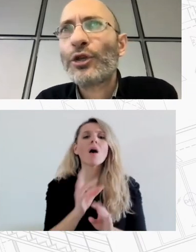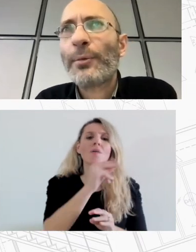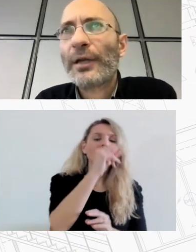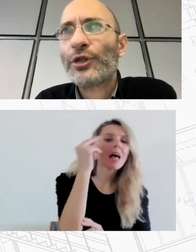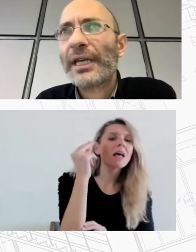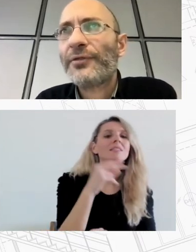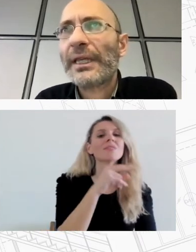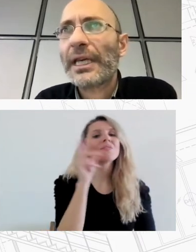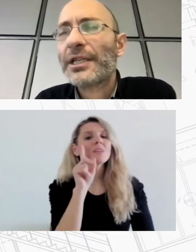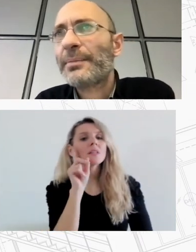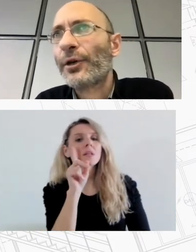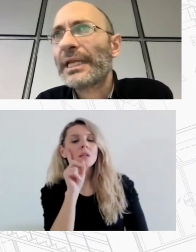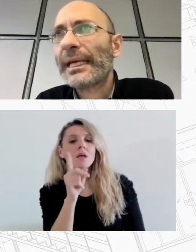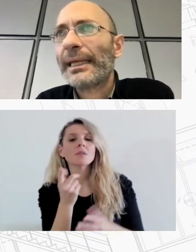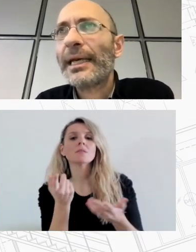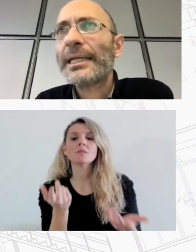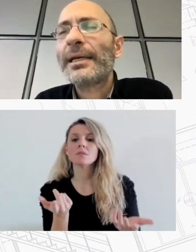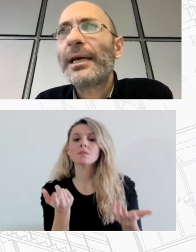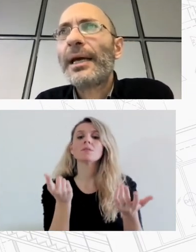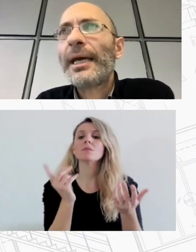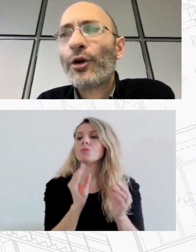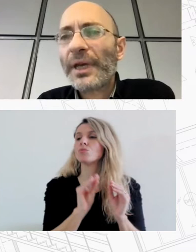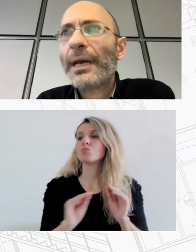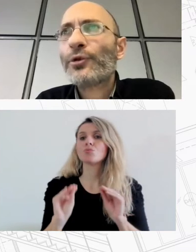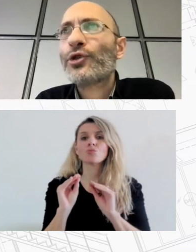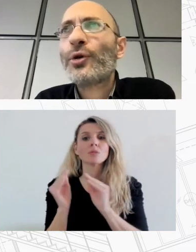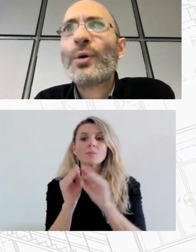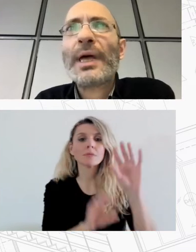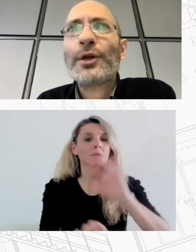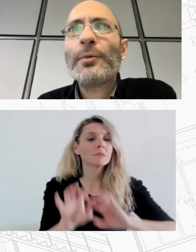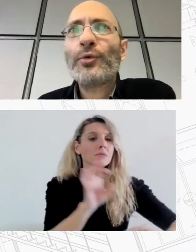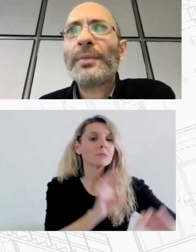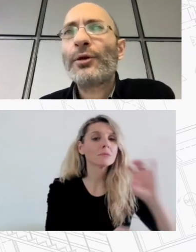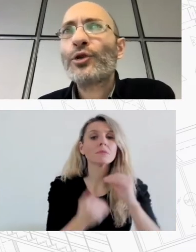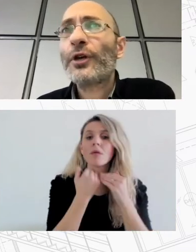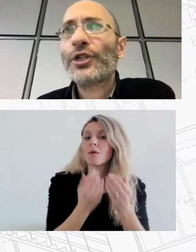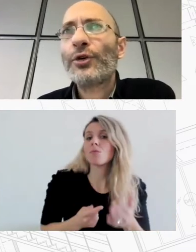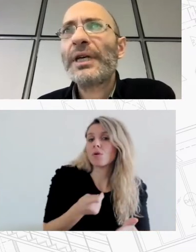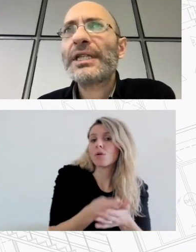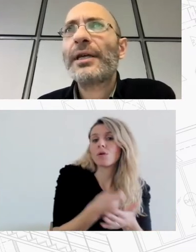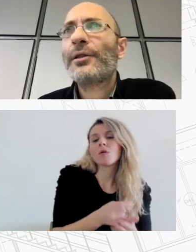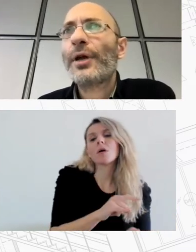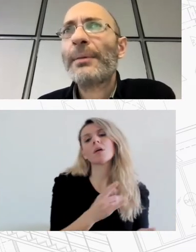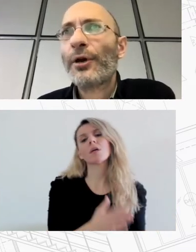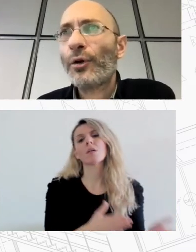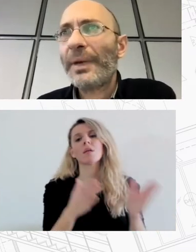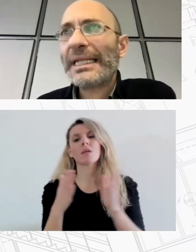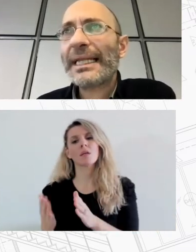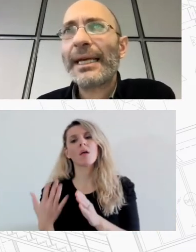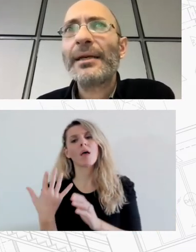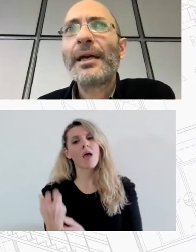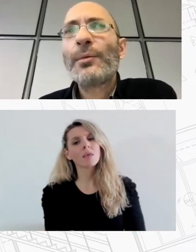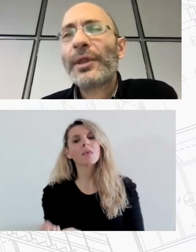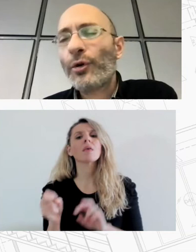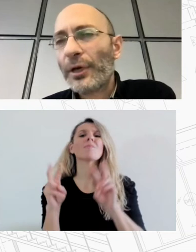εκτοπίζονται από πραδοσιακές φοιτητικές περιοχές κατοικίας ή ακόμη και ένα ποσοστό ανθρώπων που μένουν ως φιλοξενούμενοι σε δωρεάν παροχωρομένη